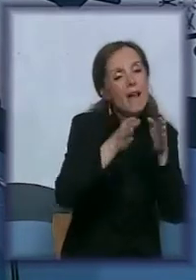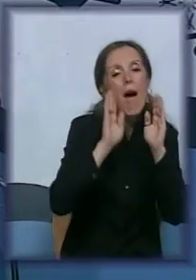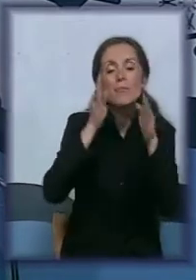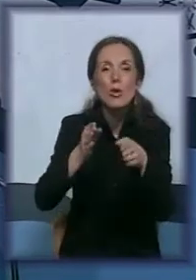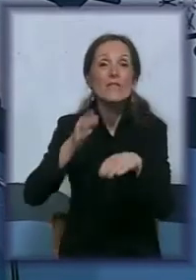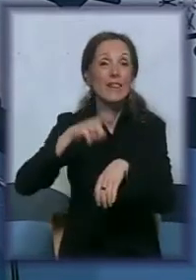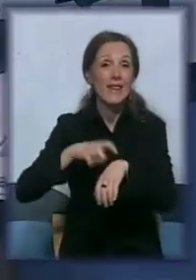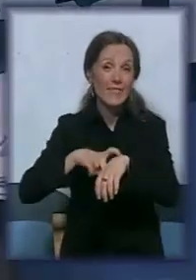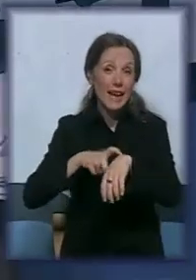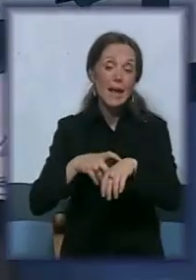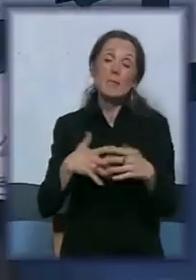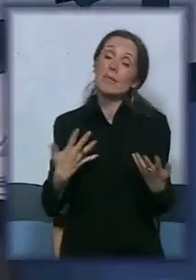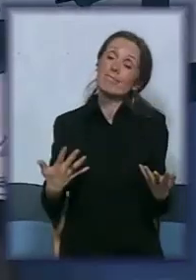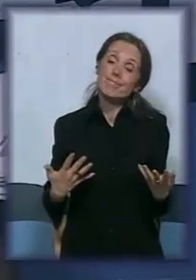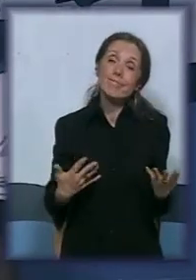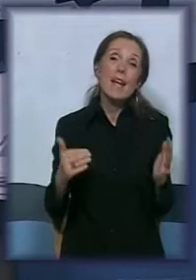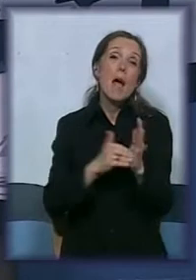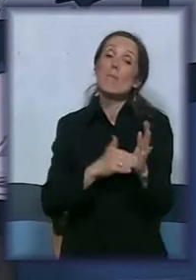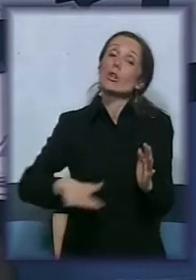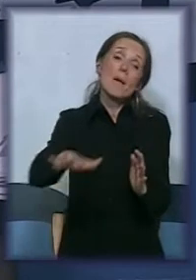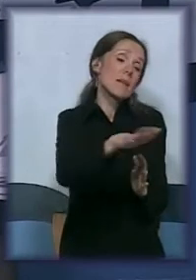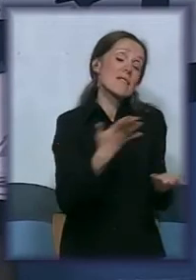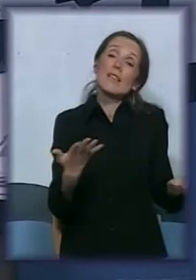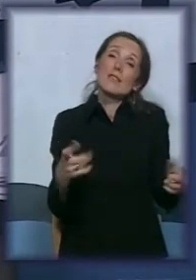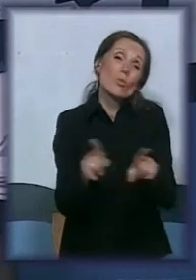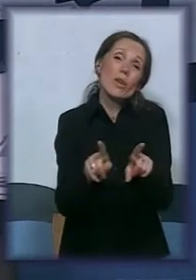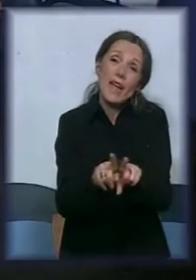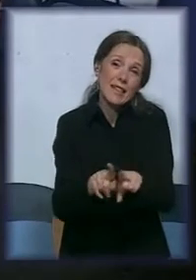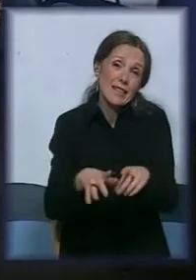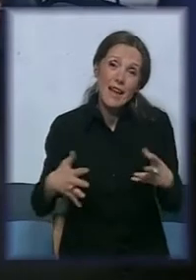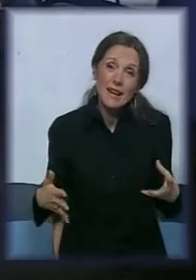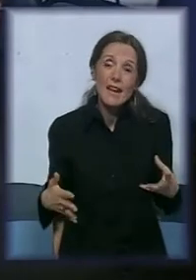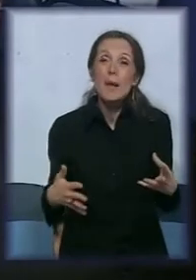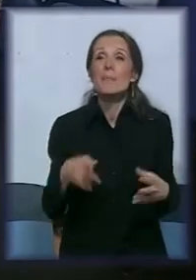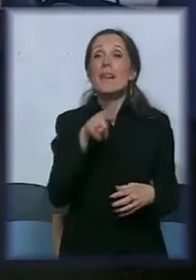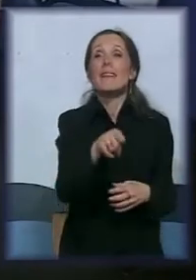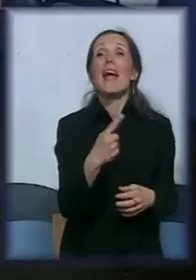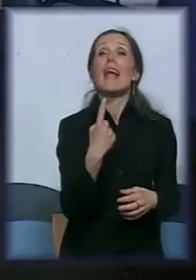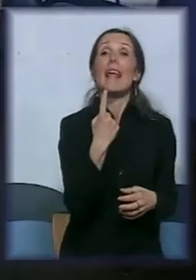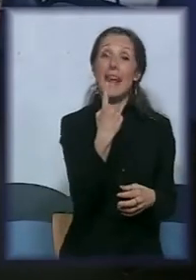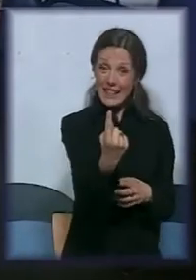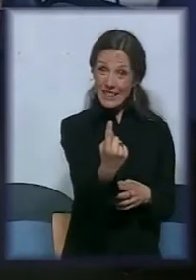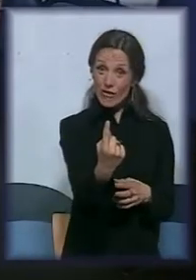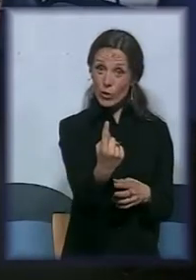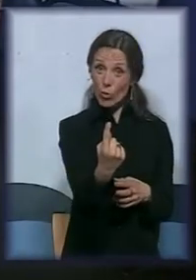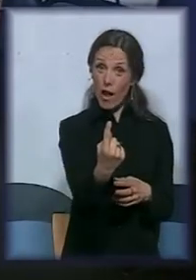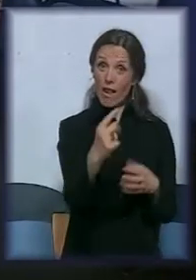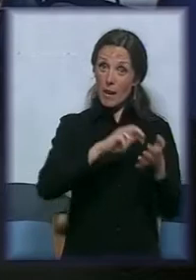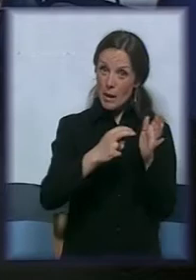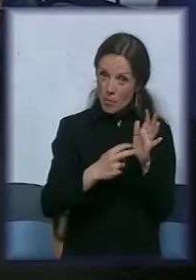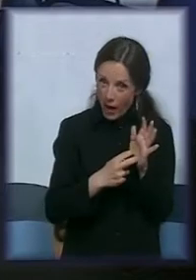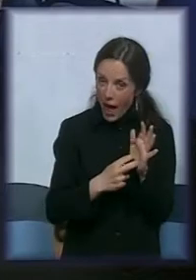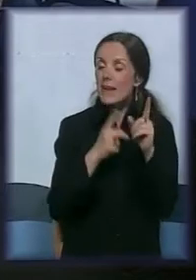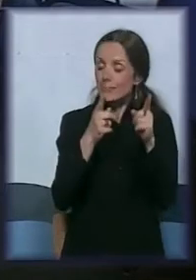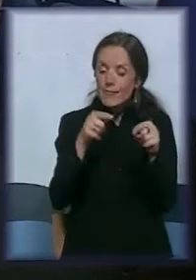ipak potrebe su svih jednake u tom domenu i taj individualni plan onda prosto ovaj projekat pokušava da